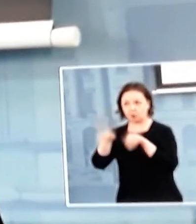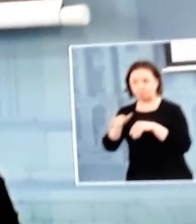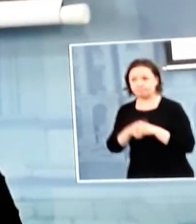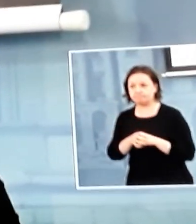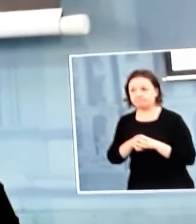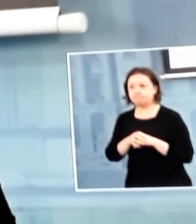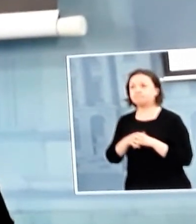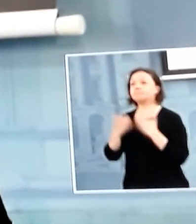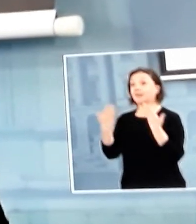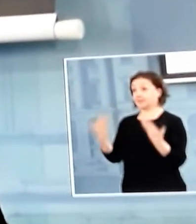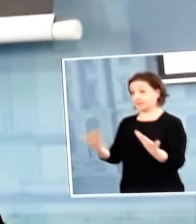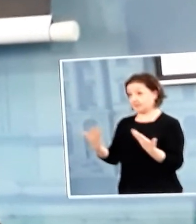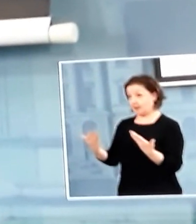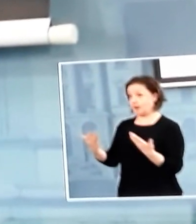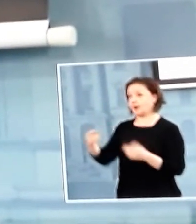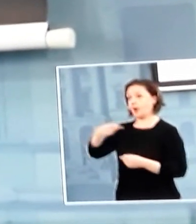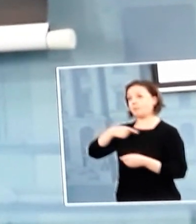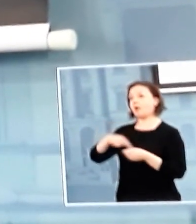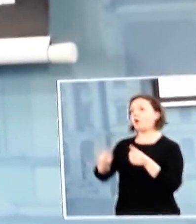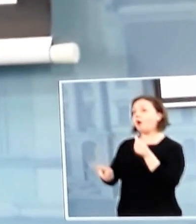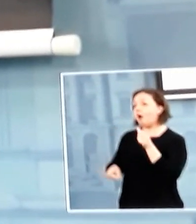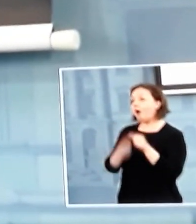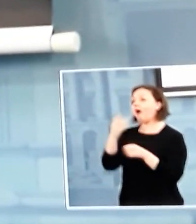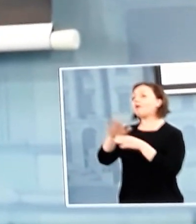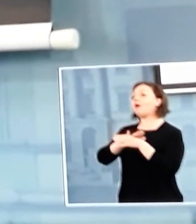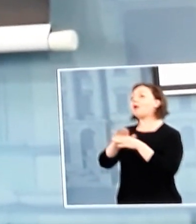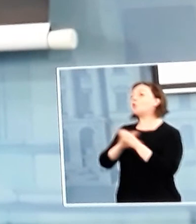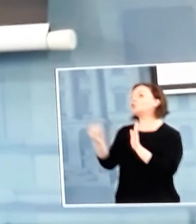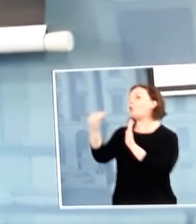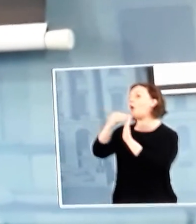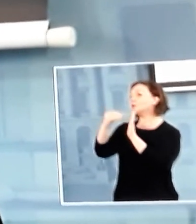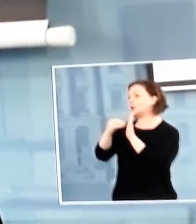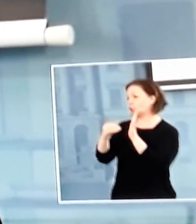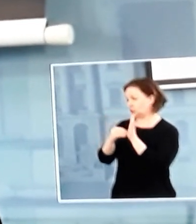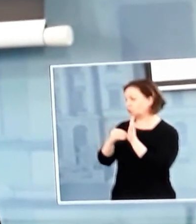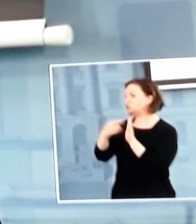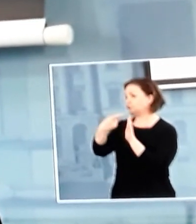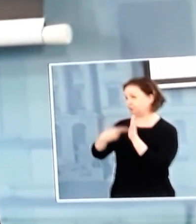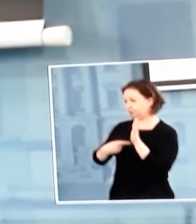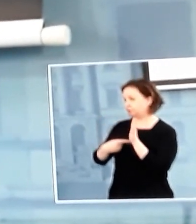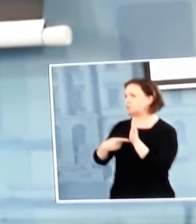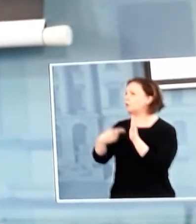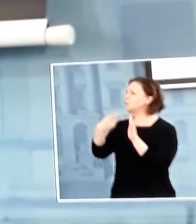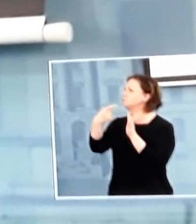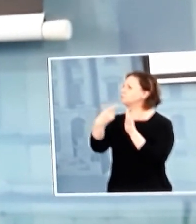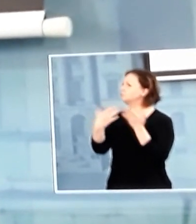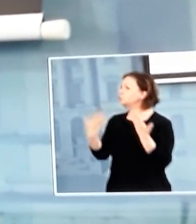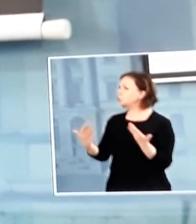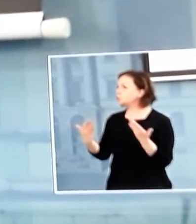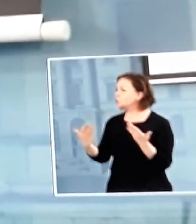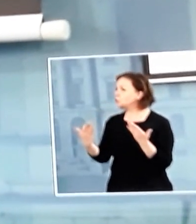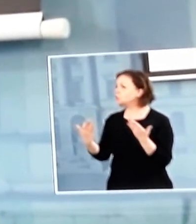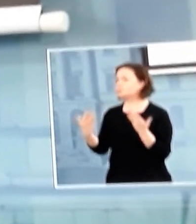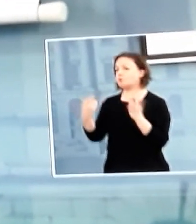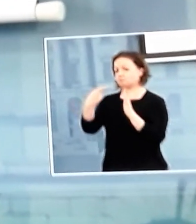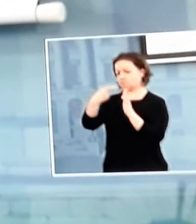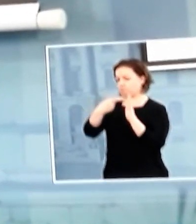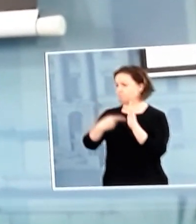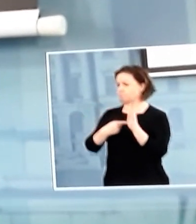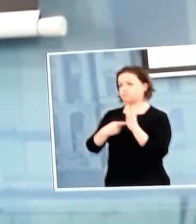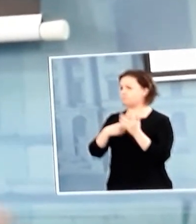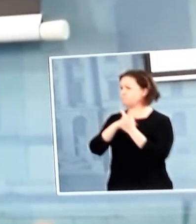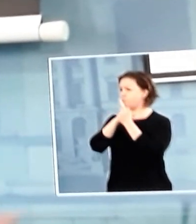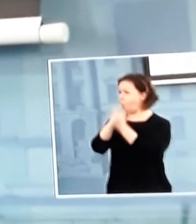Tänään, kun me olemme antaneet nämä käyttöönottoasetukset, niin näissä ei vielä ole sellaisia kohtia mukana,